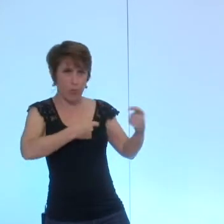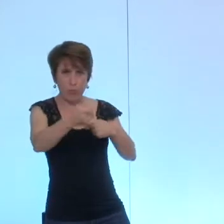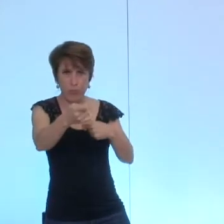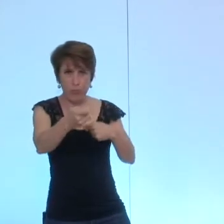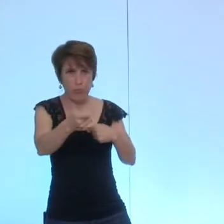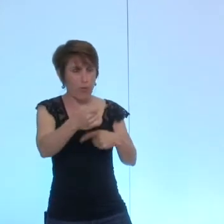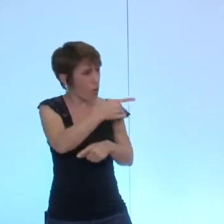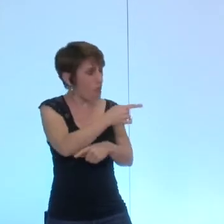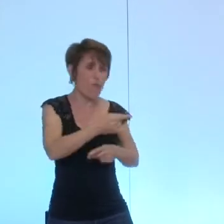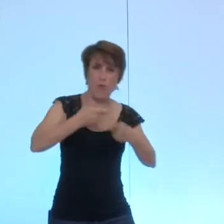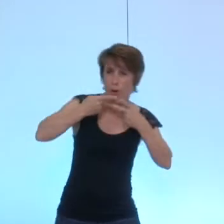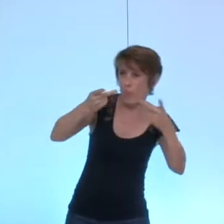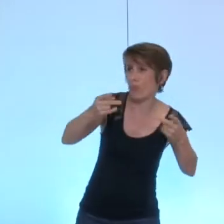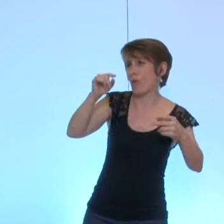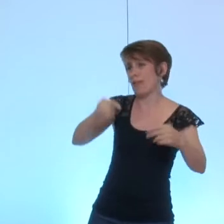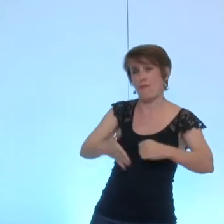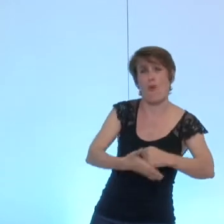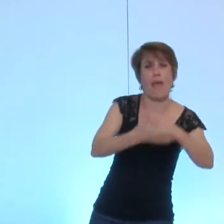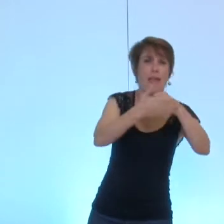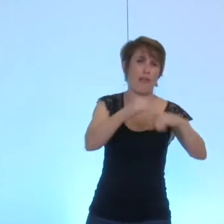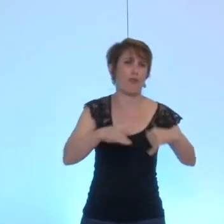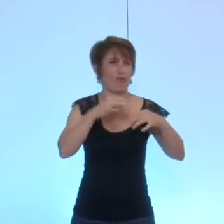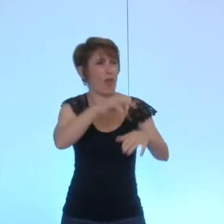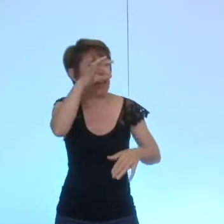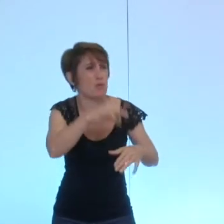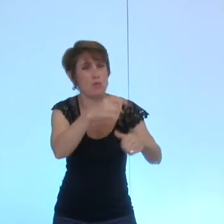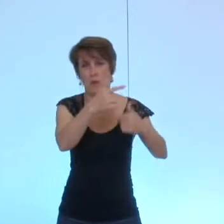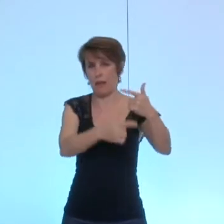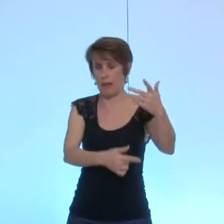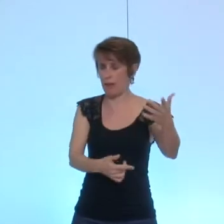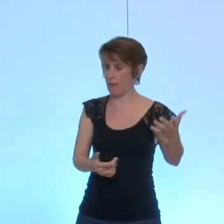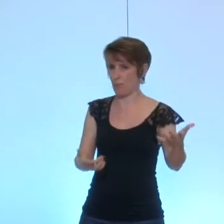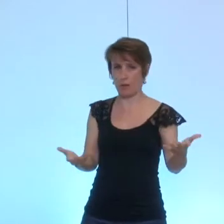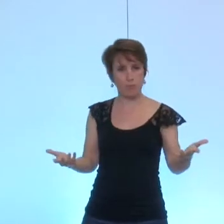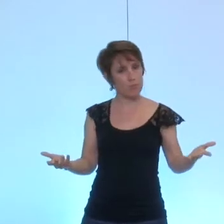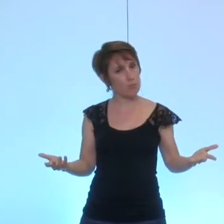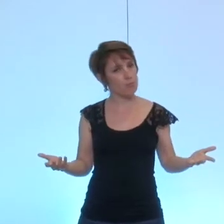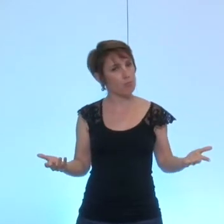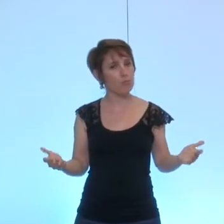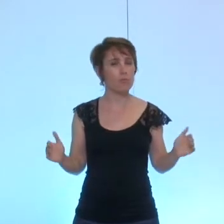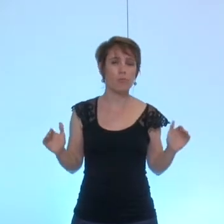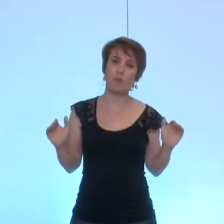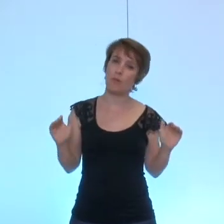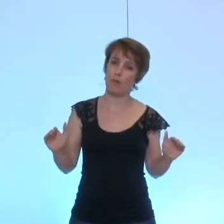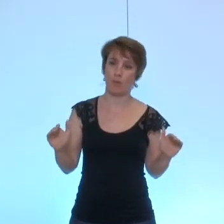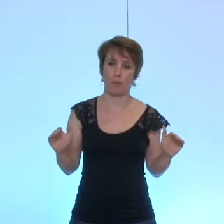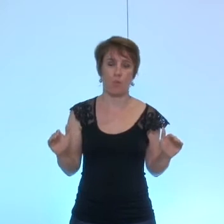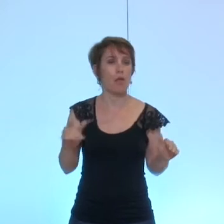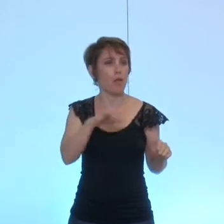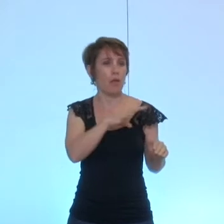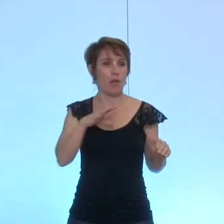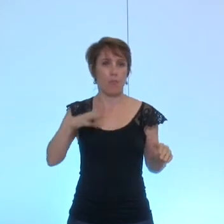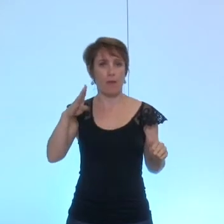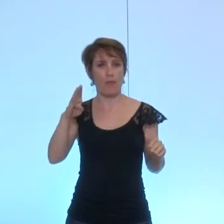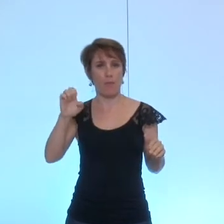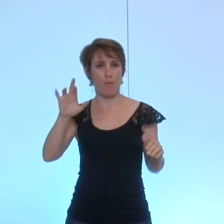sur la nécessité d'aider des jeunes élus, etc. Mais à tout le moins, on aurait pu, et Nathalie Béranger l